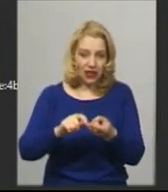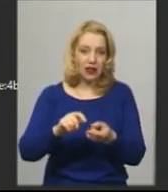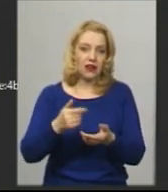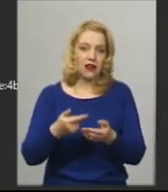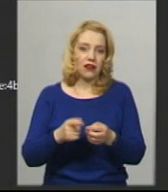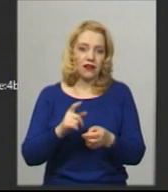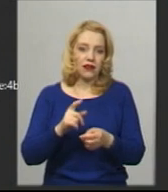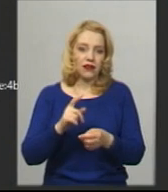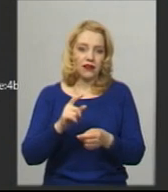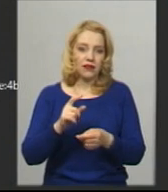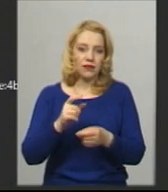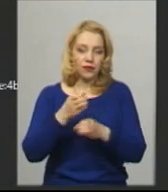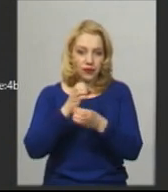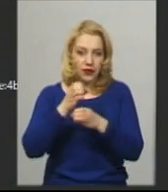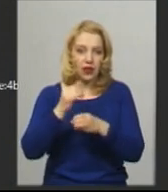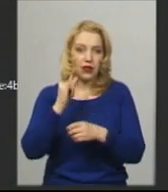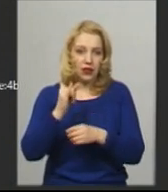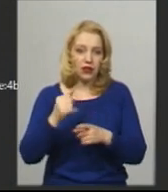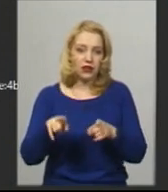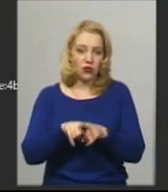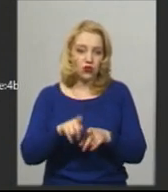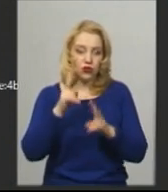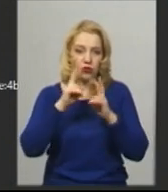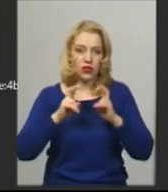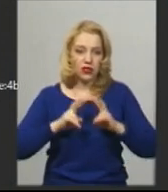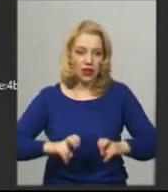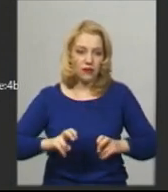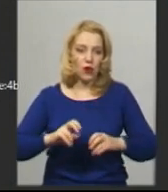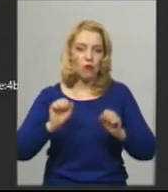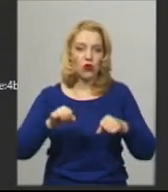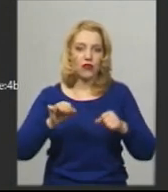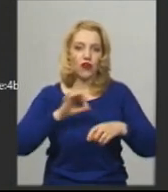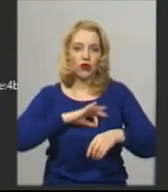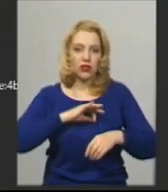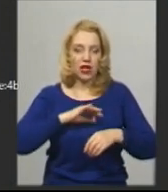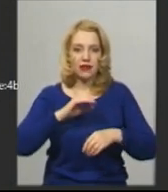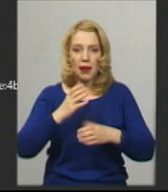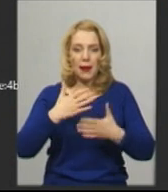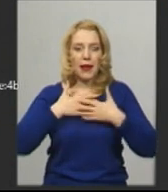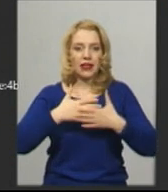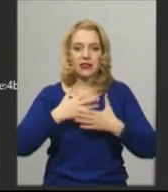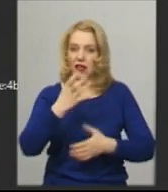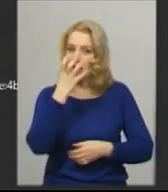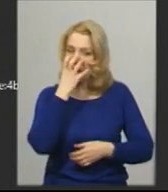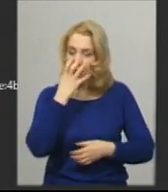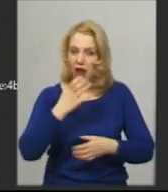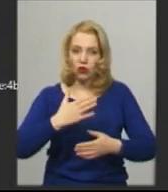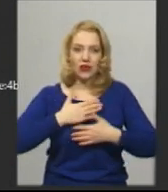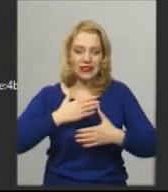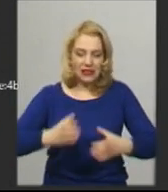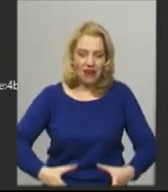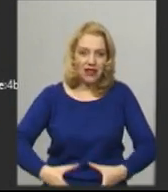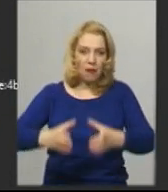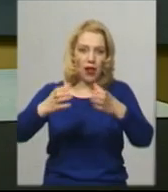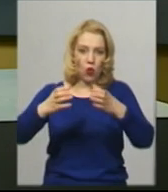розглядаємо можливості використання кисневих балонів, кисневих масок, у випадку, якщо кількість хворих буде